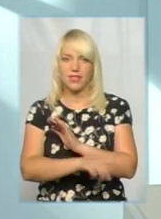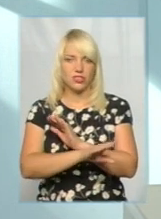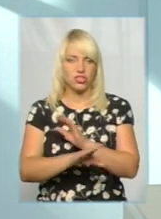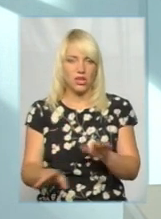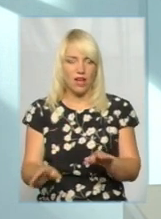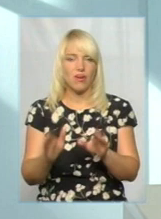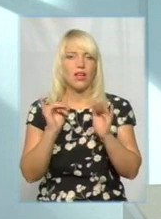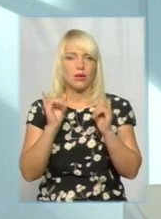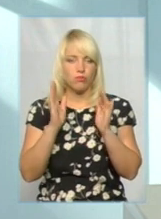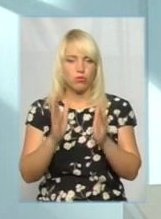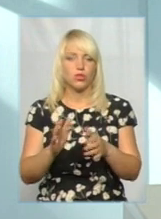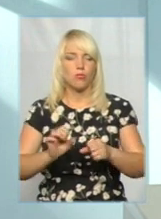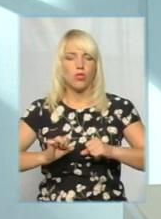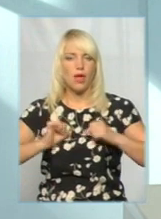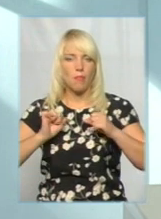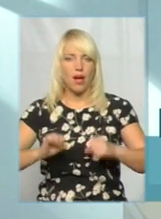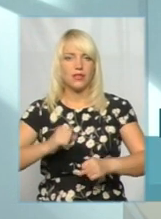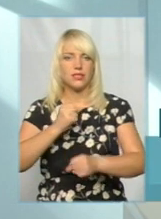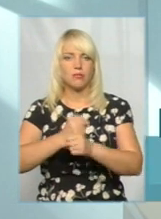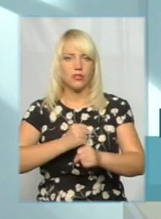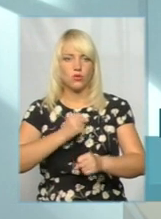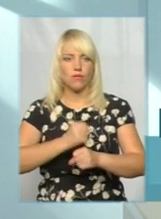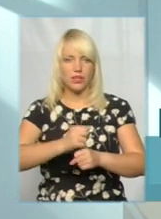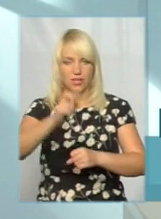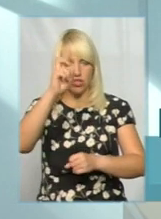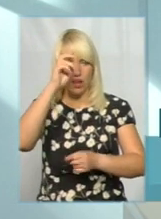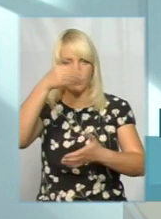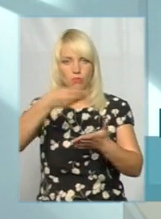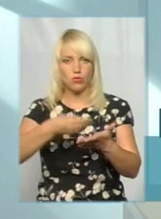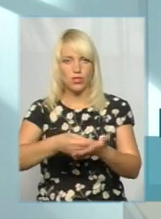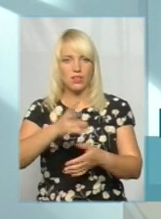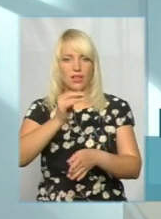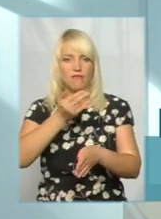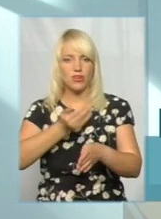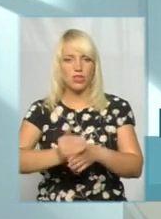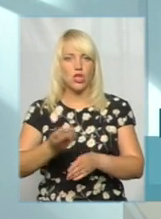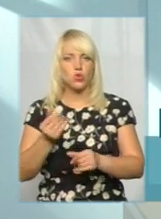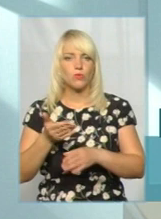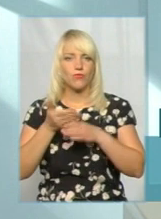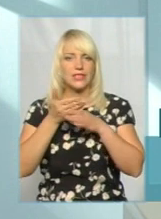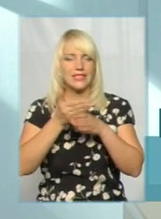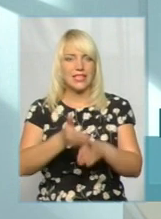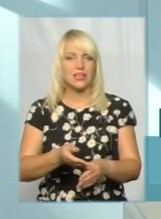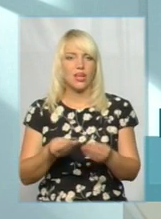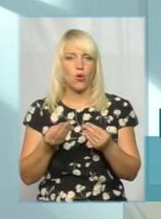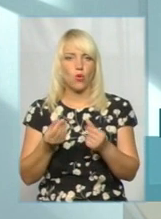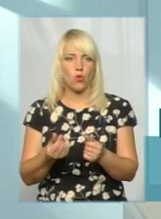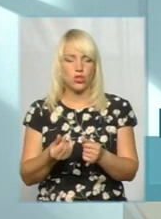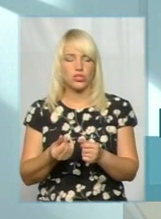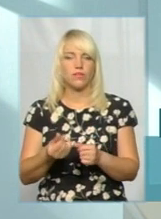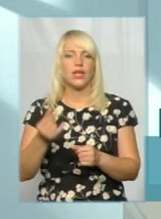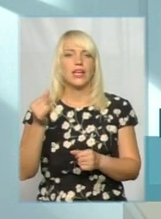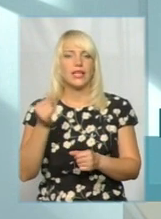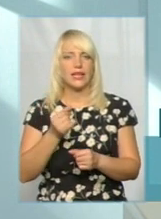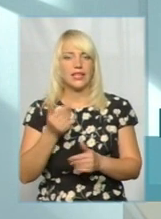намагатися працювати з державним бюджетом на виділення субвенційних коштів. Ну, і